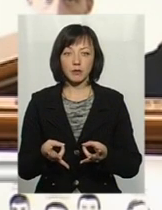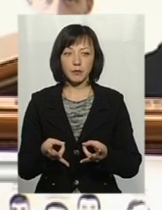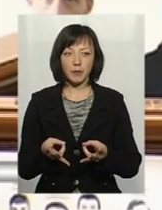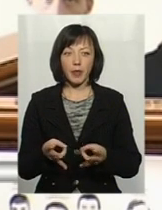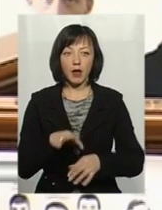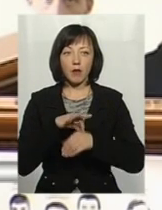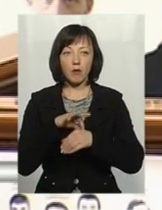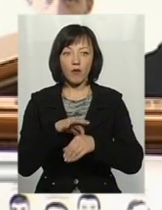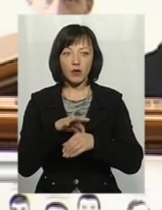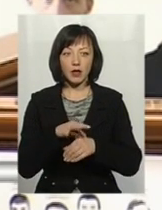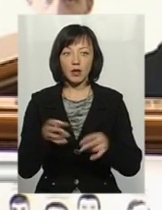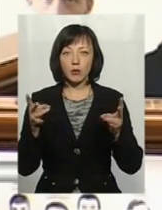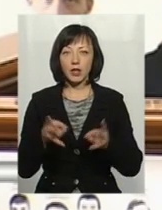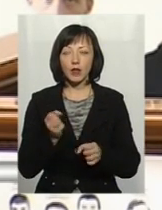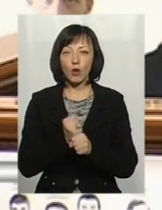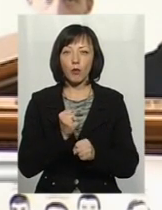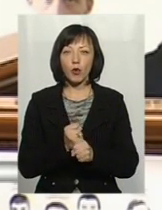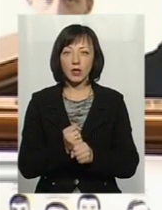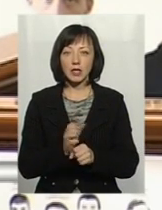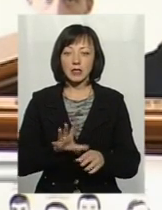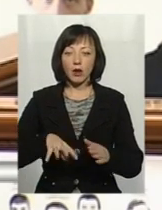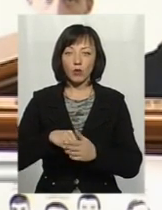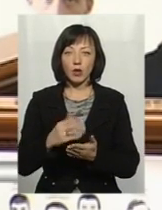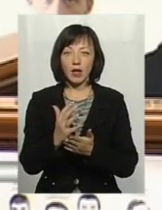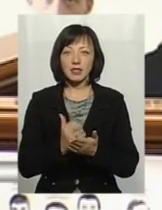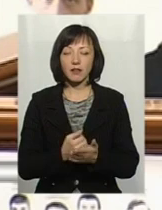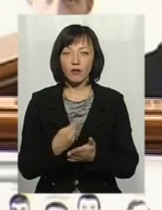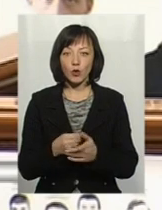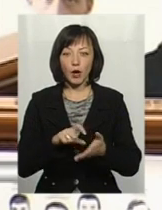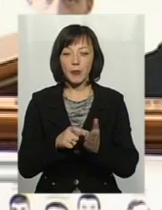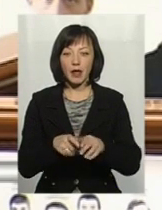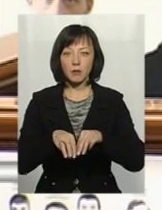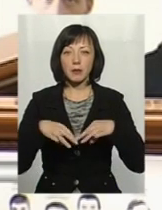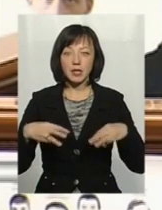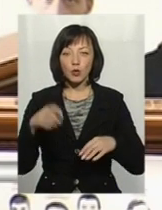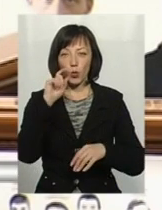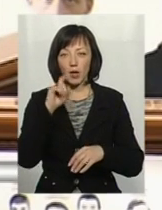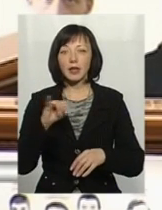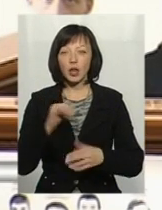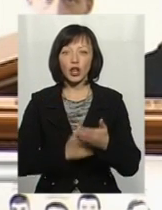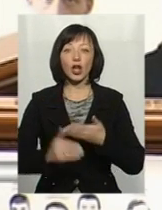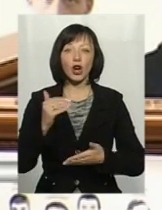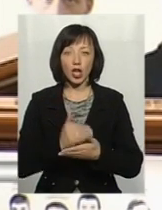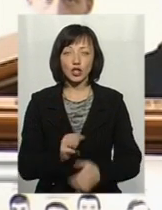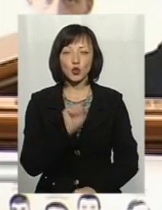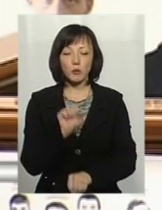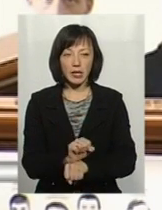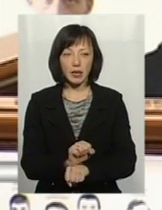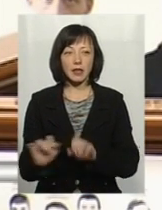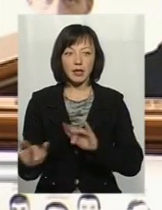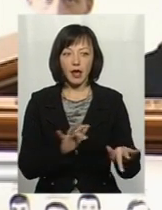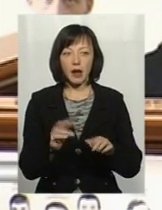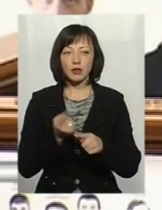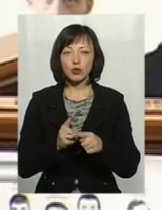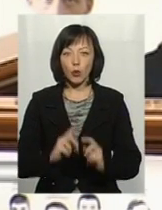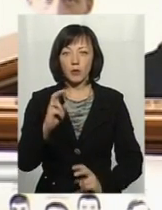провести необхідні роботи за рахунок Резервного фонду Кабінету Міністрів України. І нарешті зупинити діяльність цього